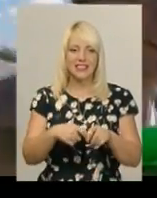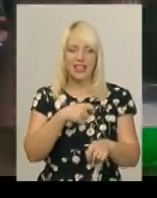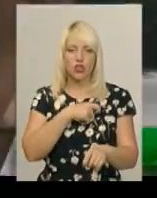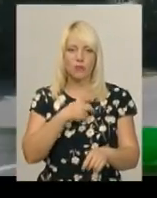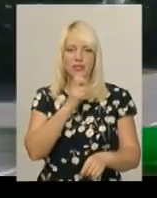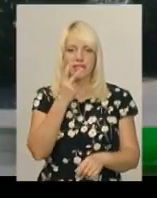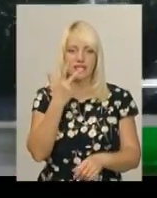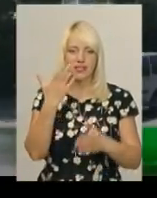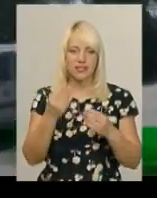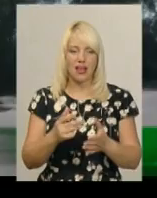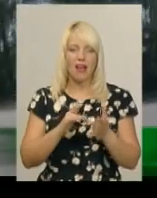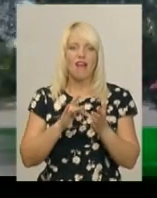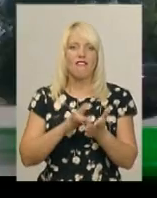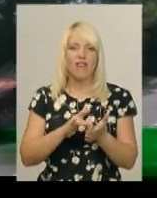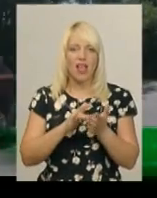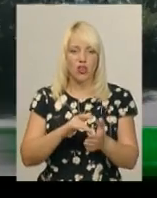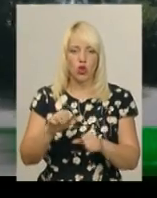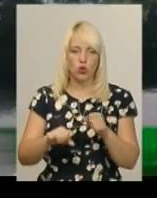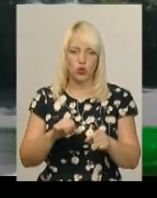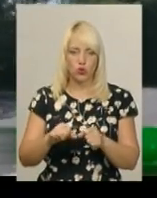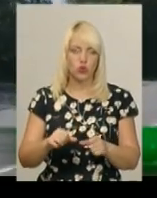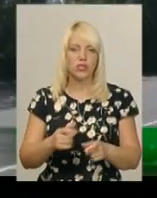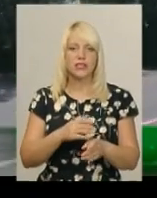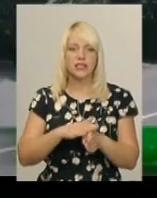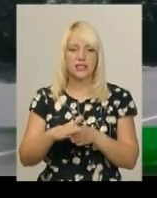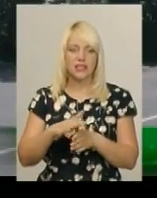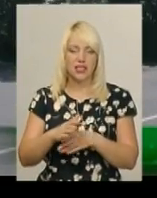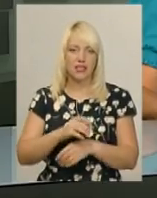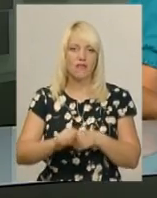історичними місцями Поділля здійснили хмельницькі велосипедисти-аматори.